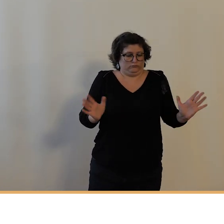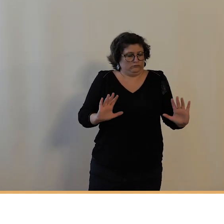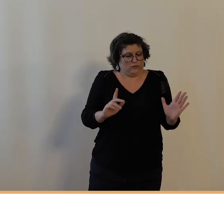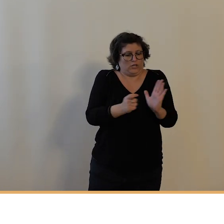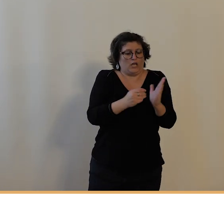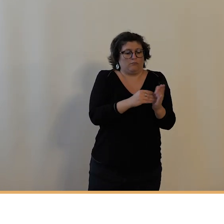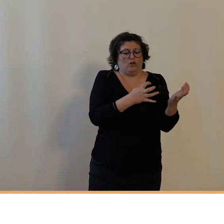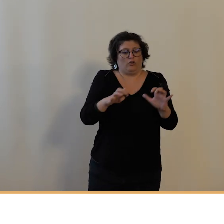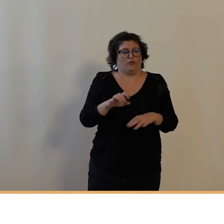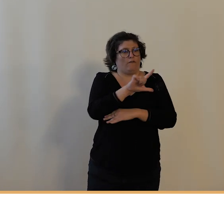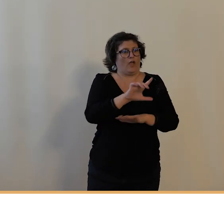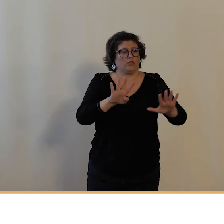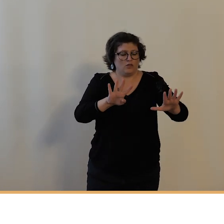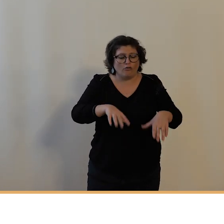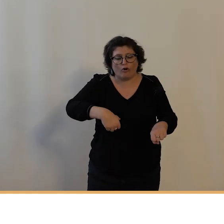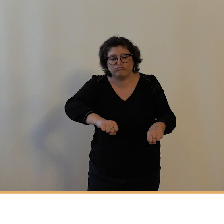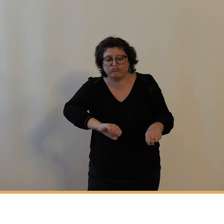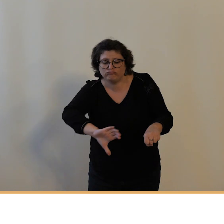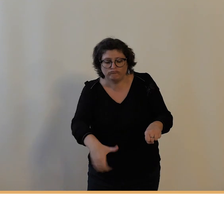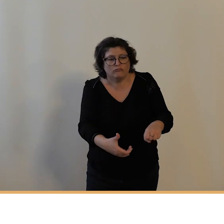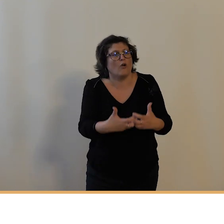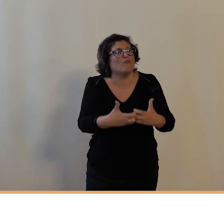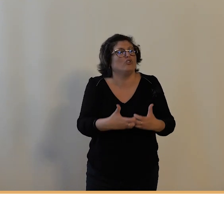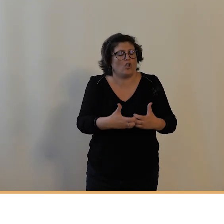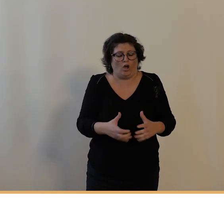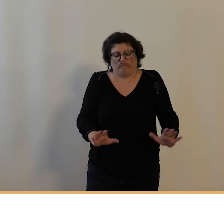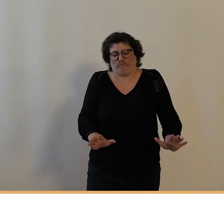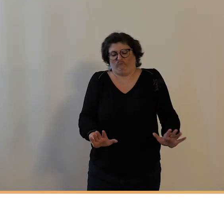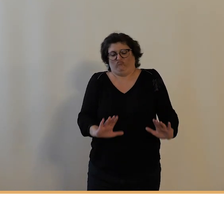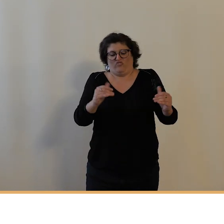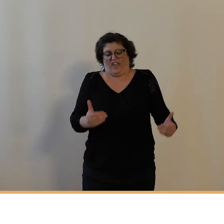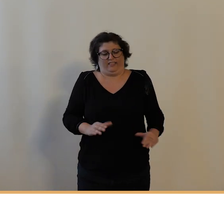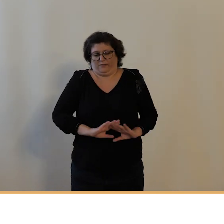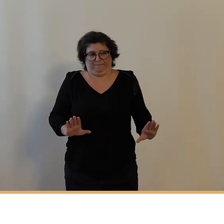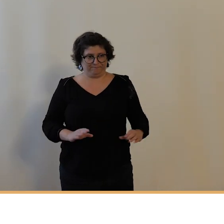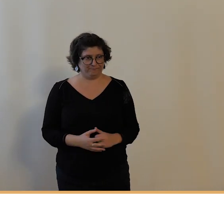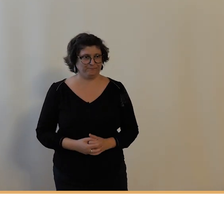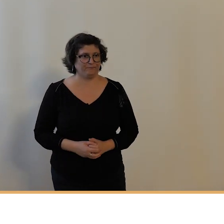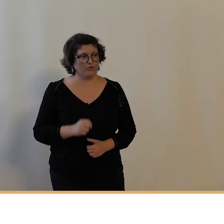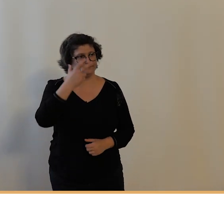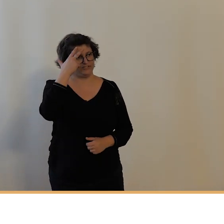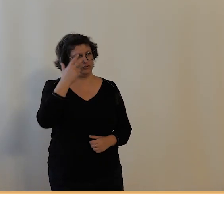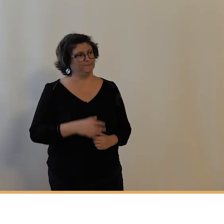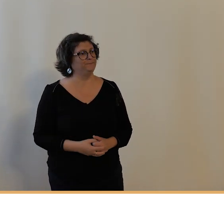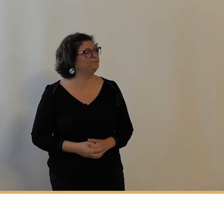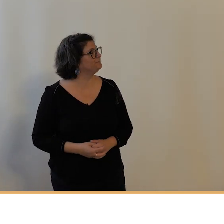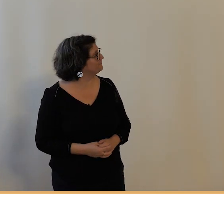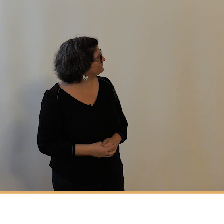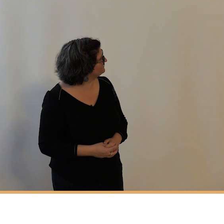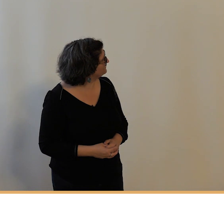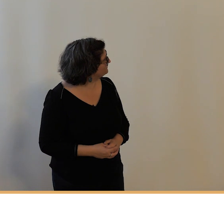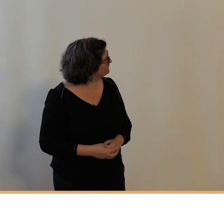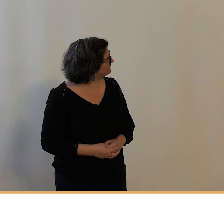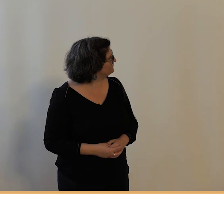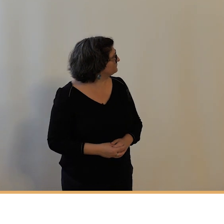courses de motocyclettes pour terminer ce panorama sur le Vélos Club